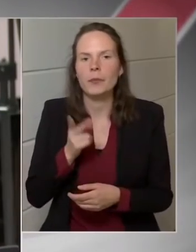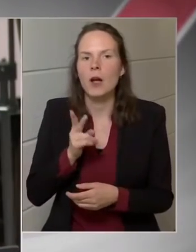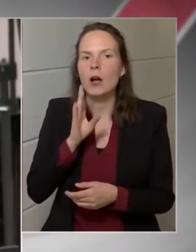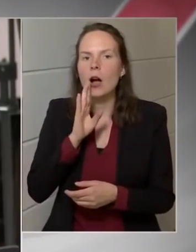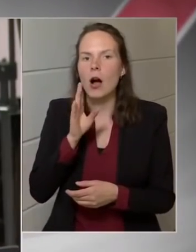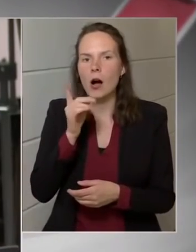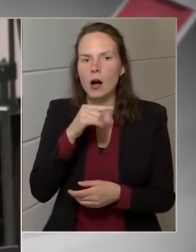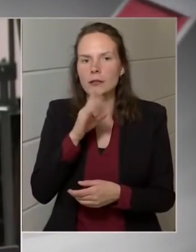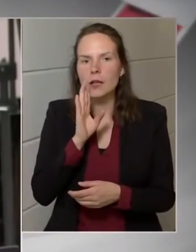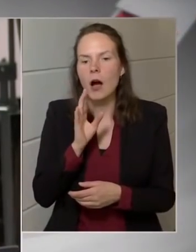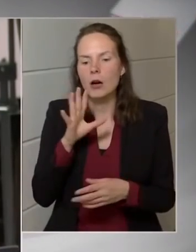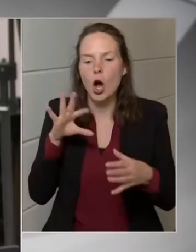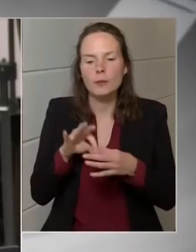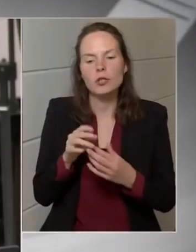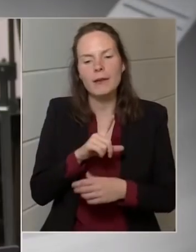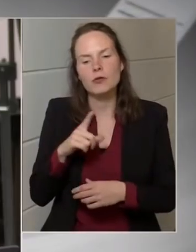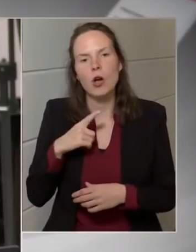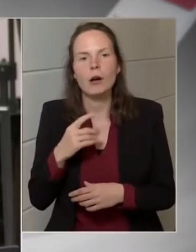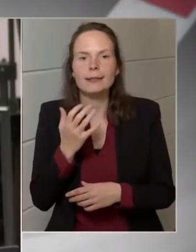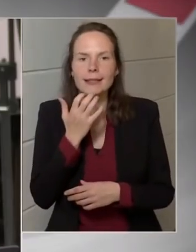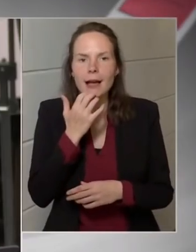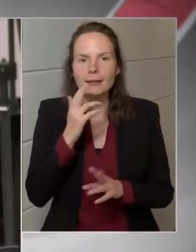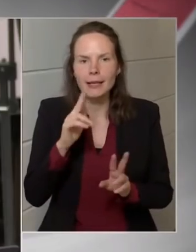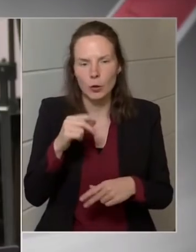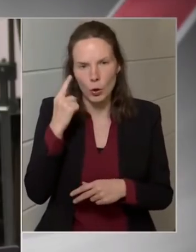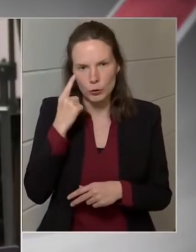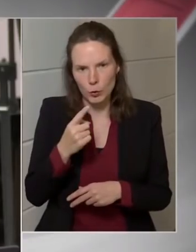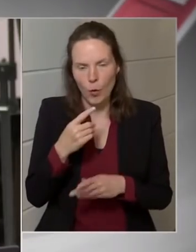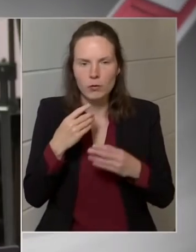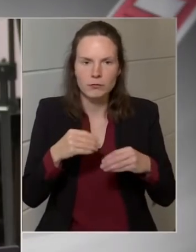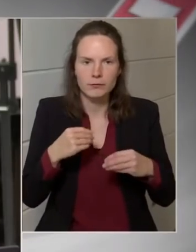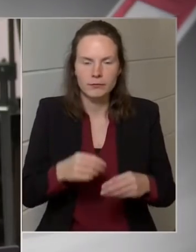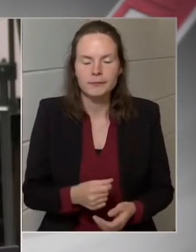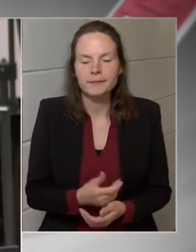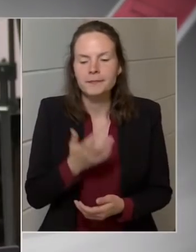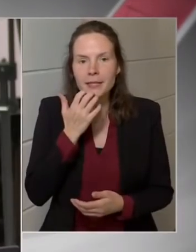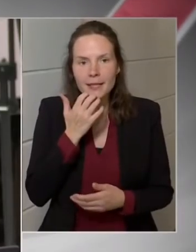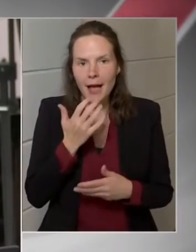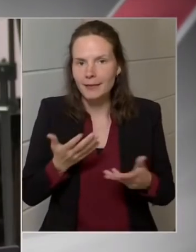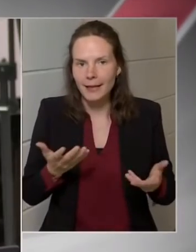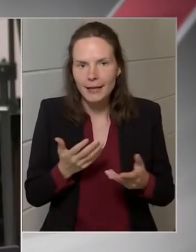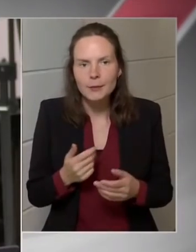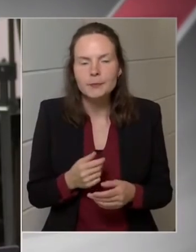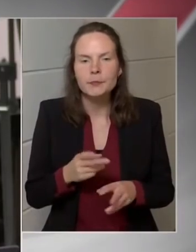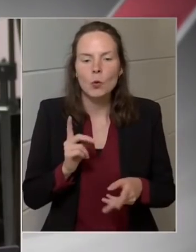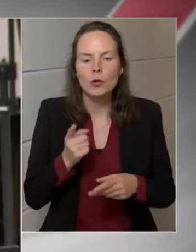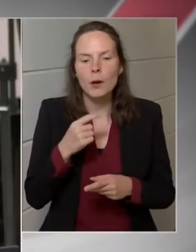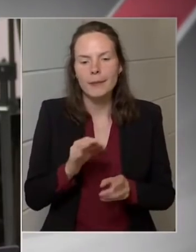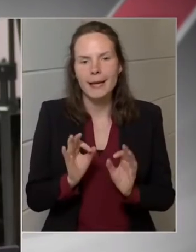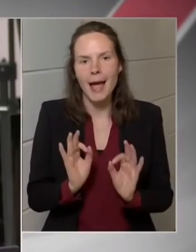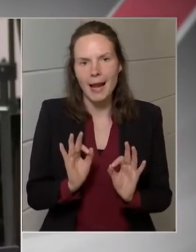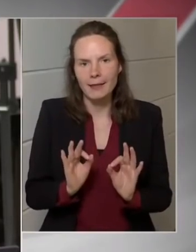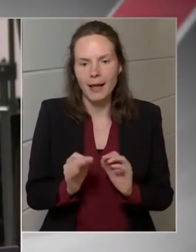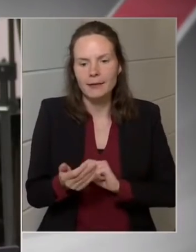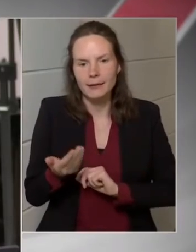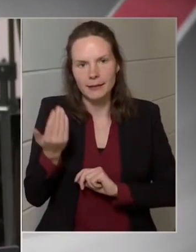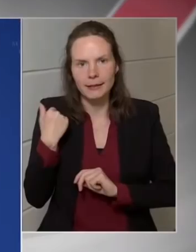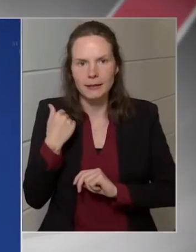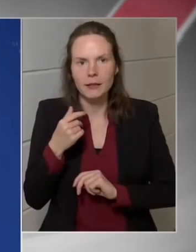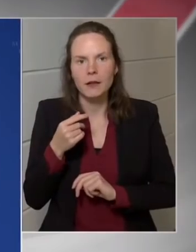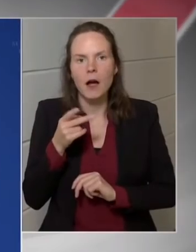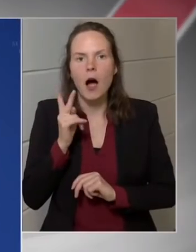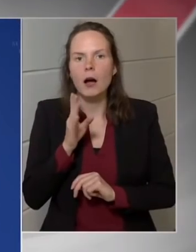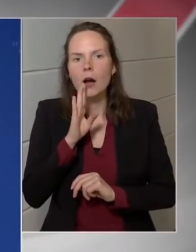ami az ő megfogalmazása szerint taxisokat, újságírókat egyaránt érinthet. Kata kapcsán